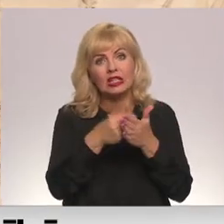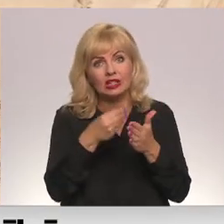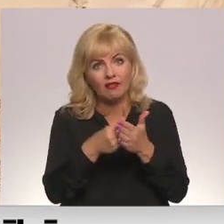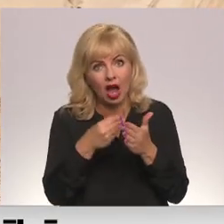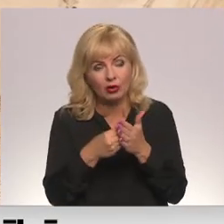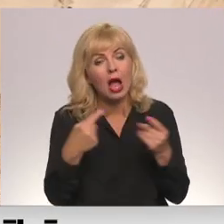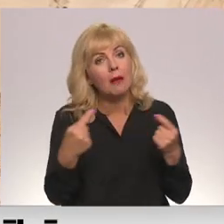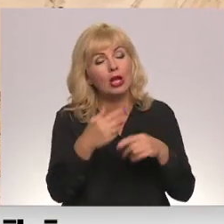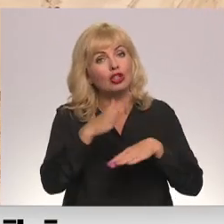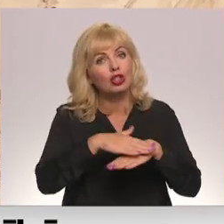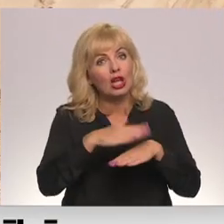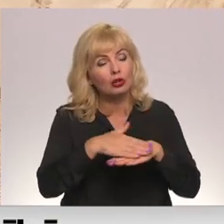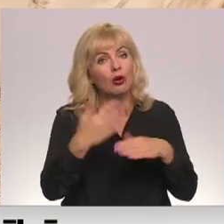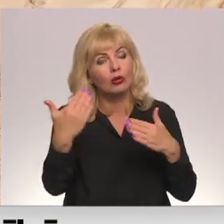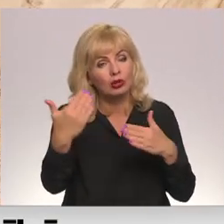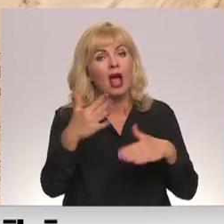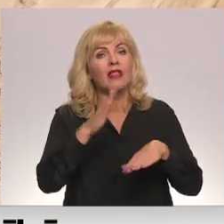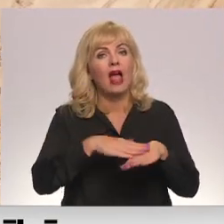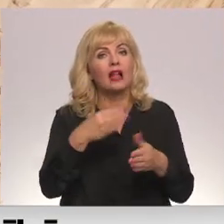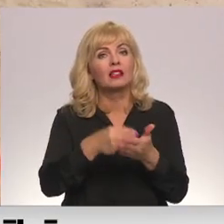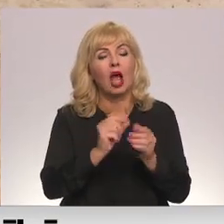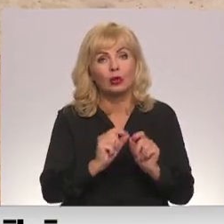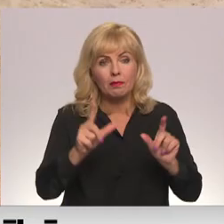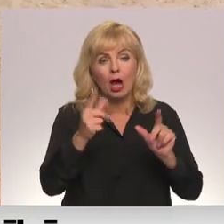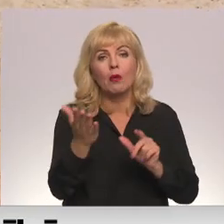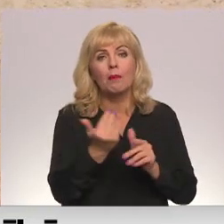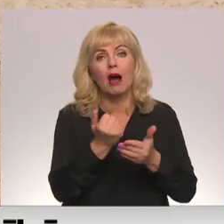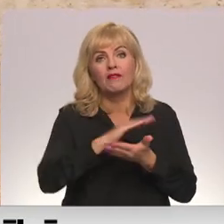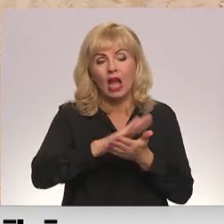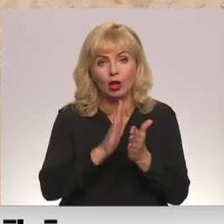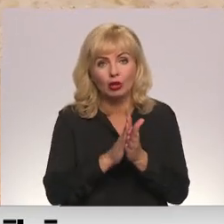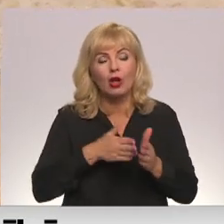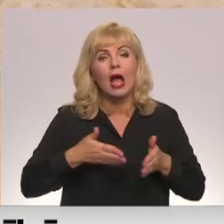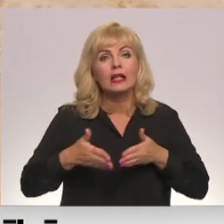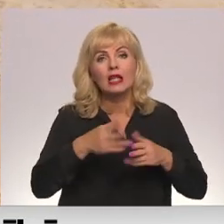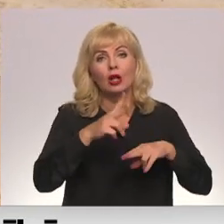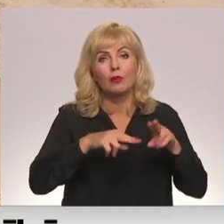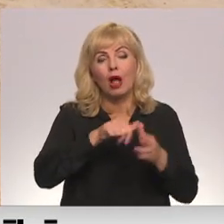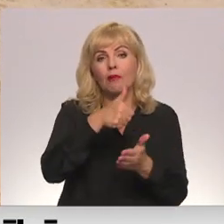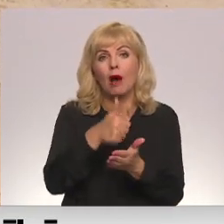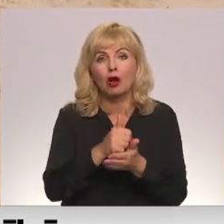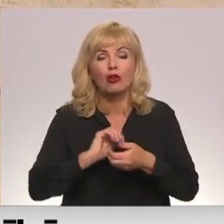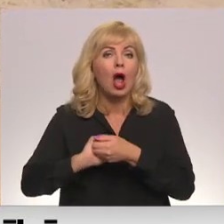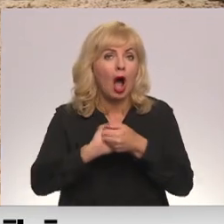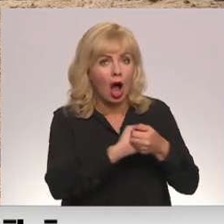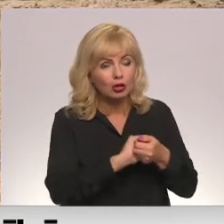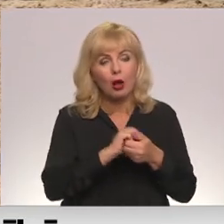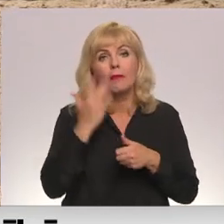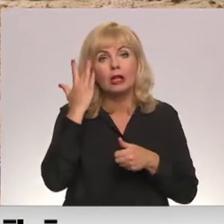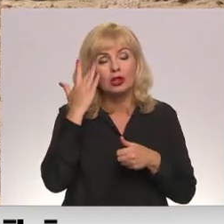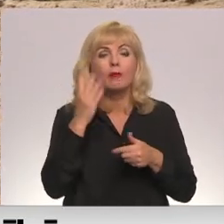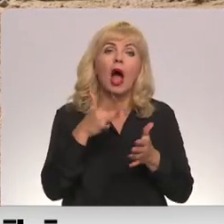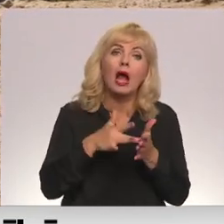objektīvs tirgus datos pamatot cenu pieaugums, panākot vienošanos arī ar ceļu būnieku pārstāvošu asociāciju par principiem kautas